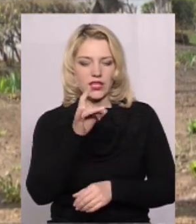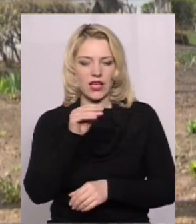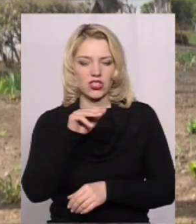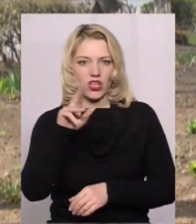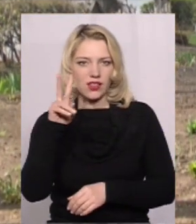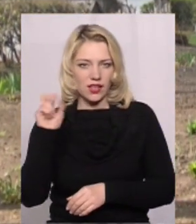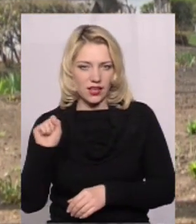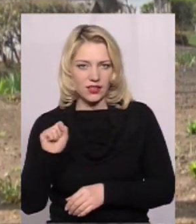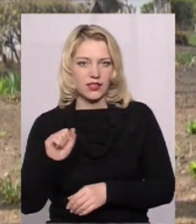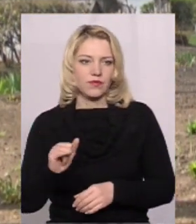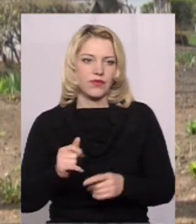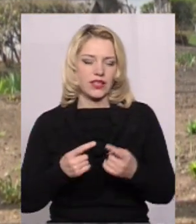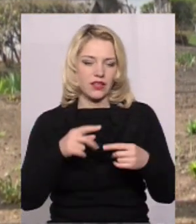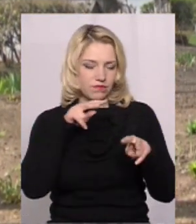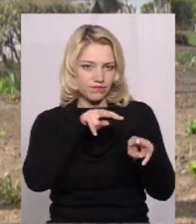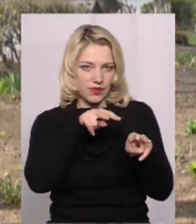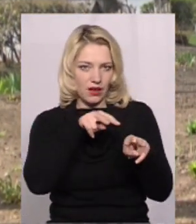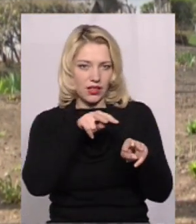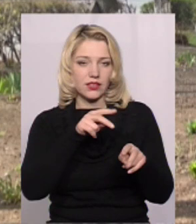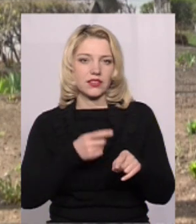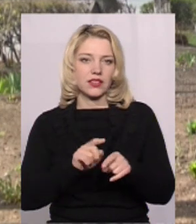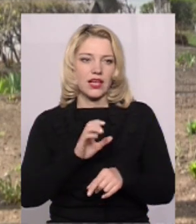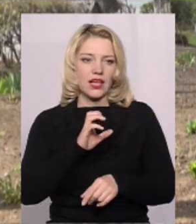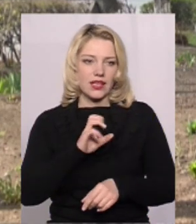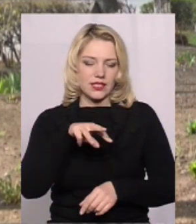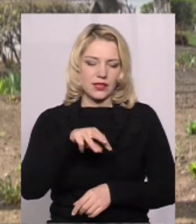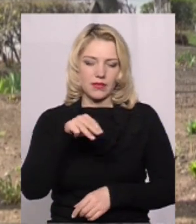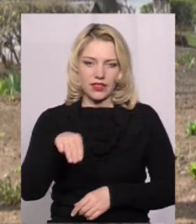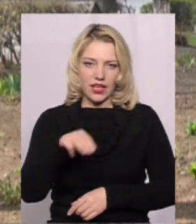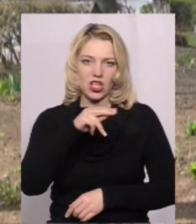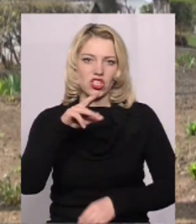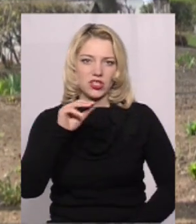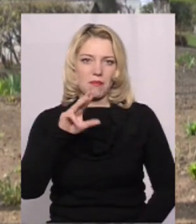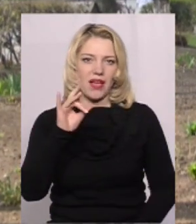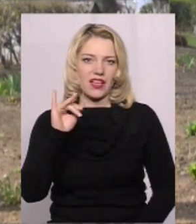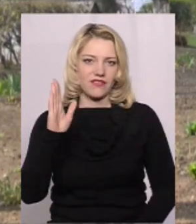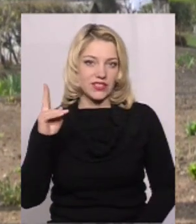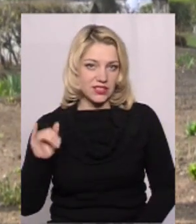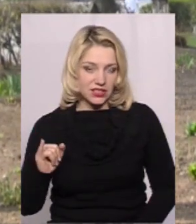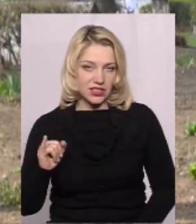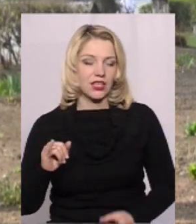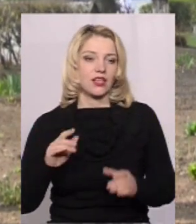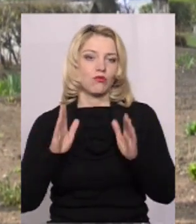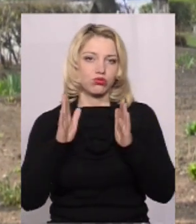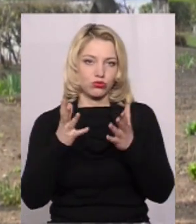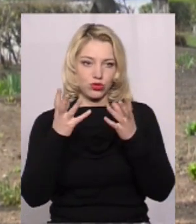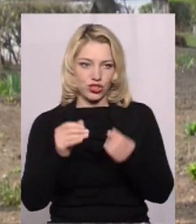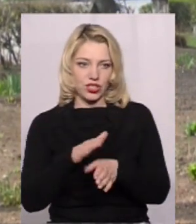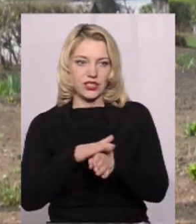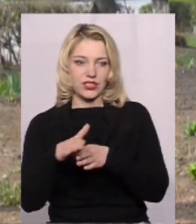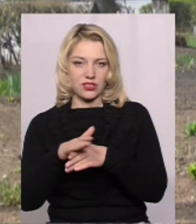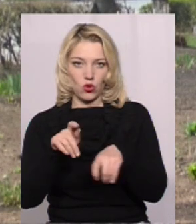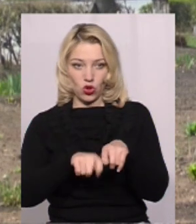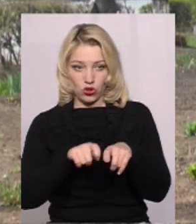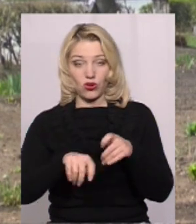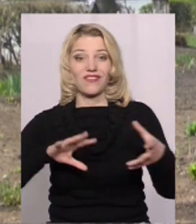зоні нагляду ринок в СМТ Чемерівці Відповідно ще будуть здійснюватися контроль,